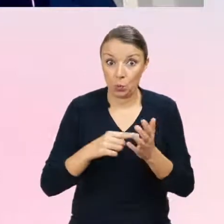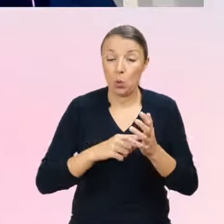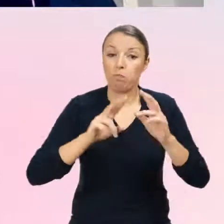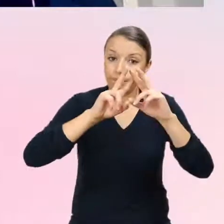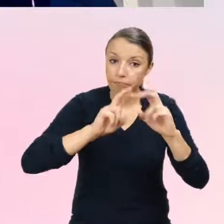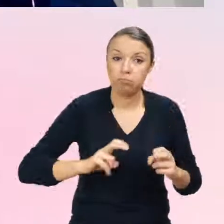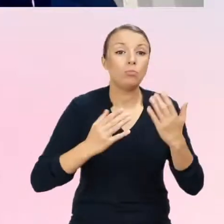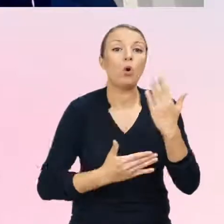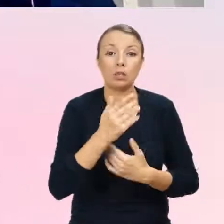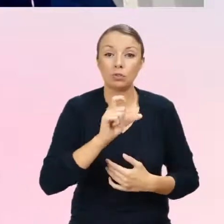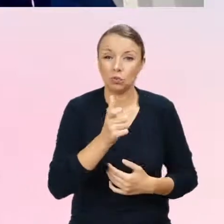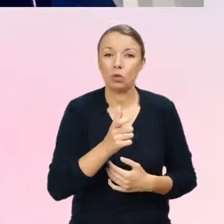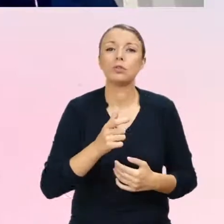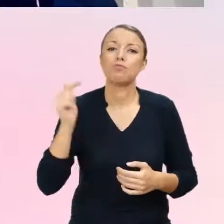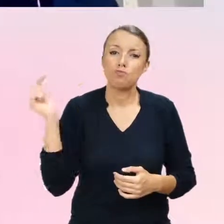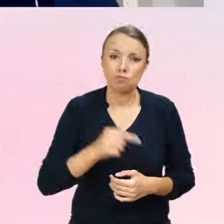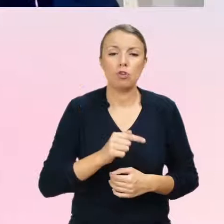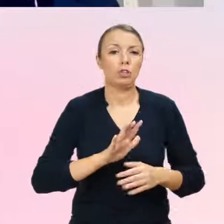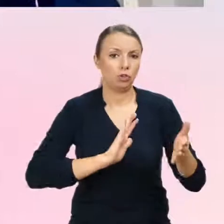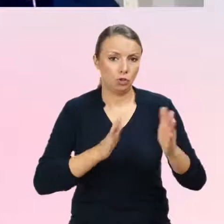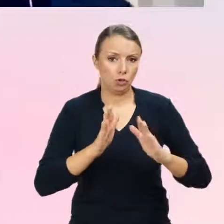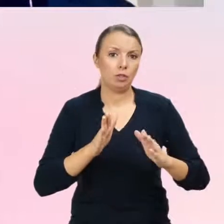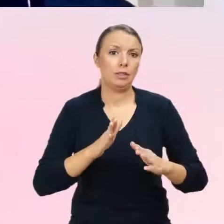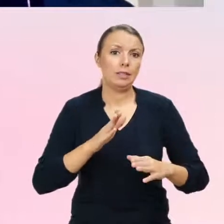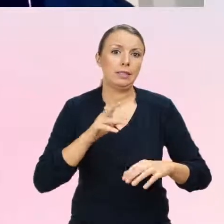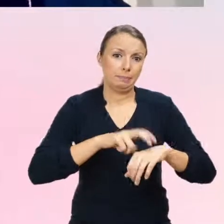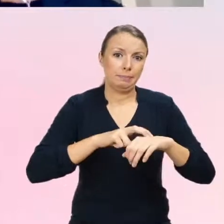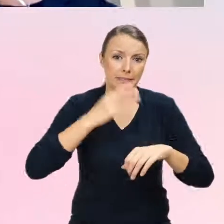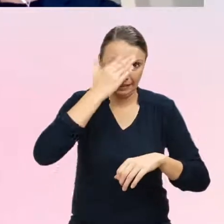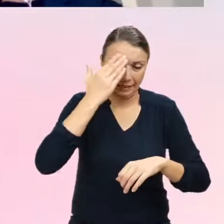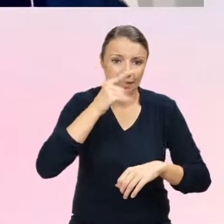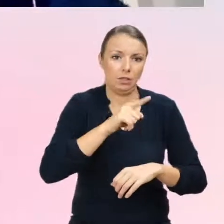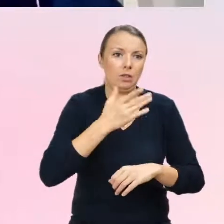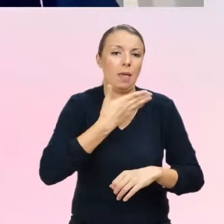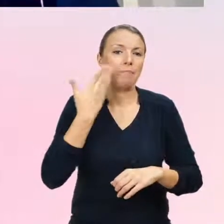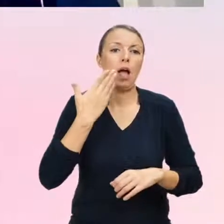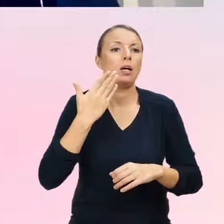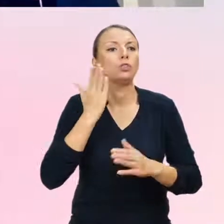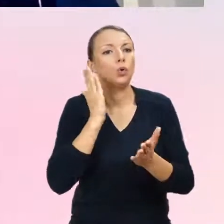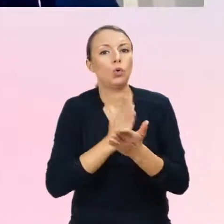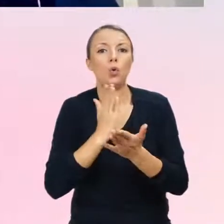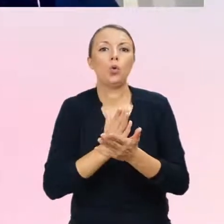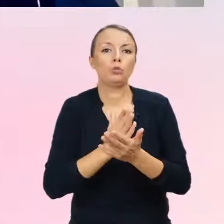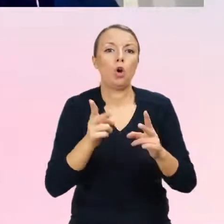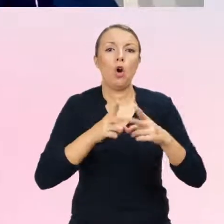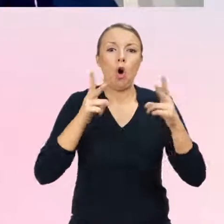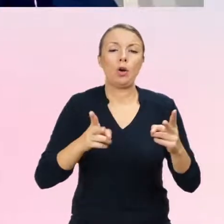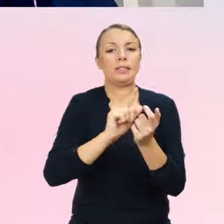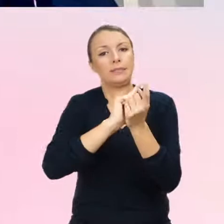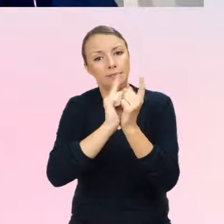konieczność opieki psychiatrycznej nie wycofała się w momencie, kiedy podejmowano tranzycje,